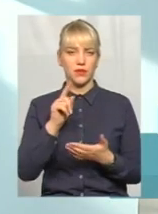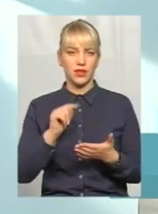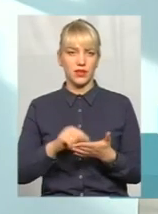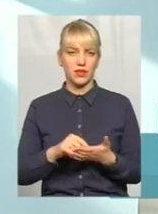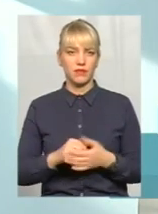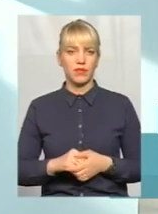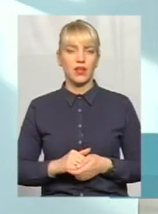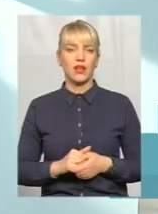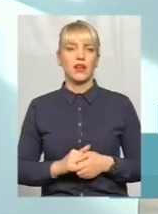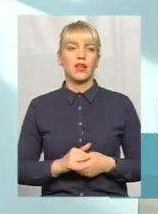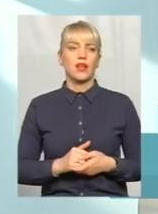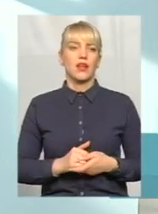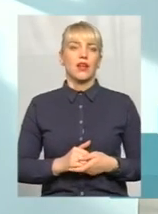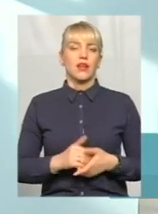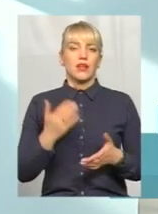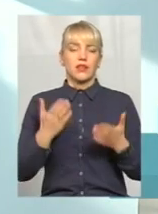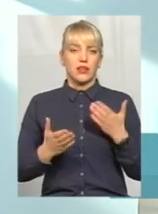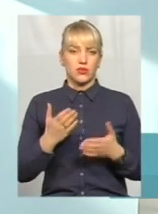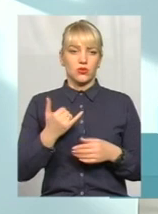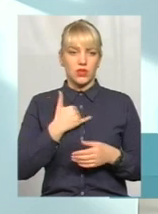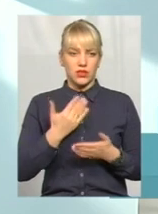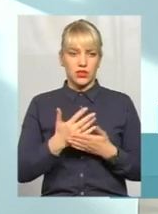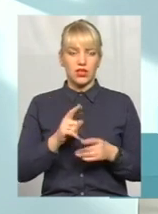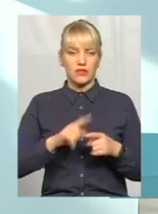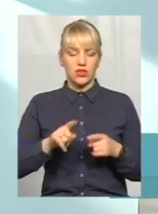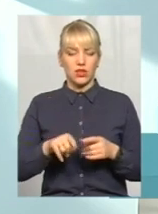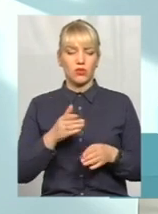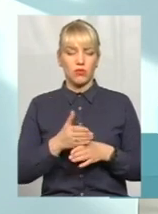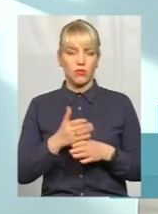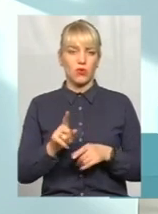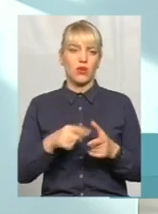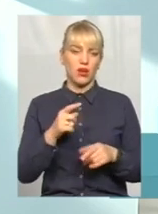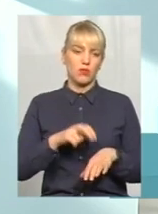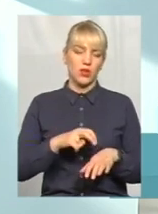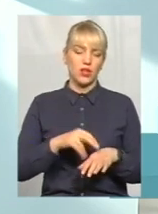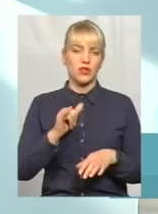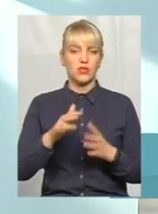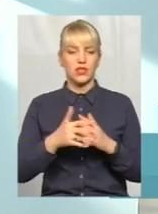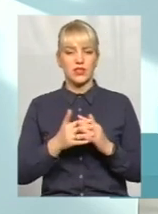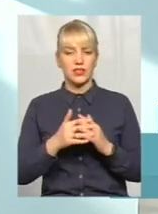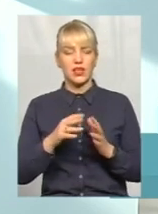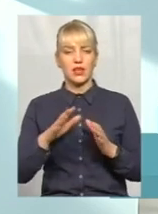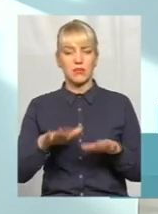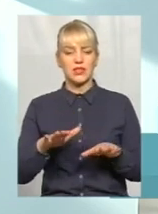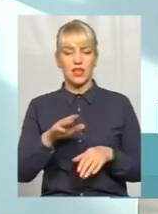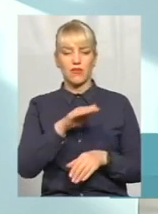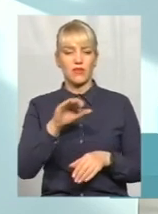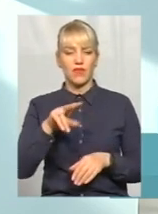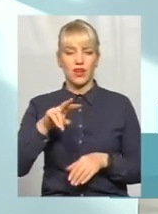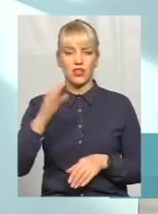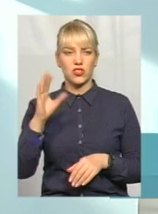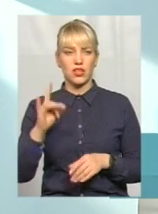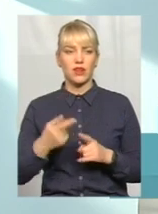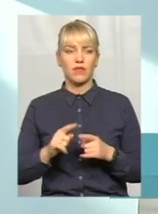Якщо, я б сказала, що в нас обов'язково є швидка допомога, або є лікар, або в сільській місцевості є фельдшер, і якщо медик пише слова,